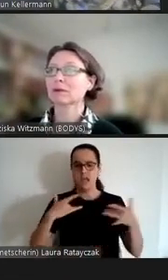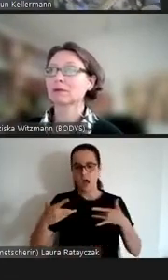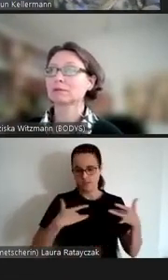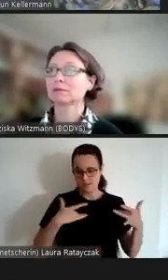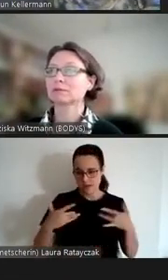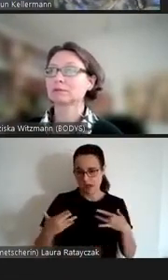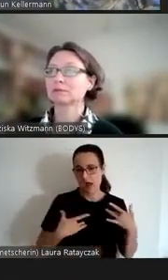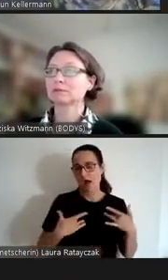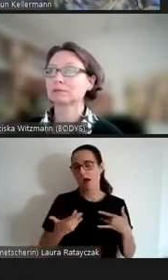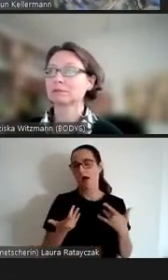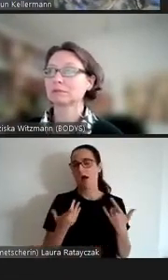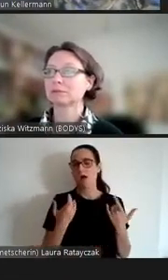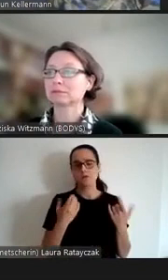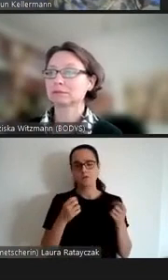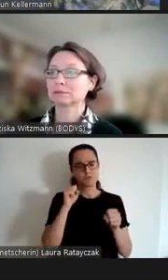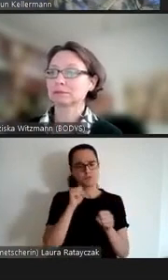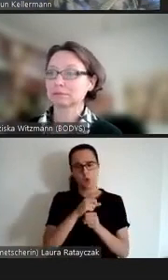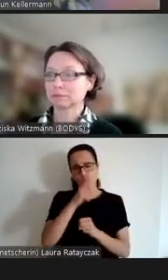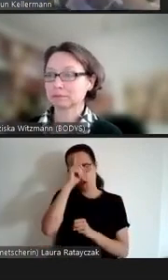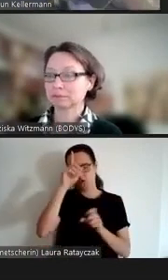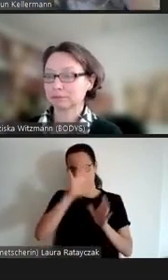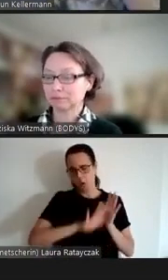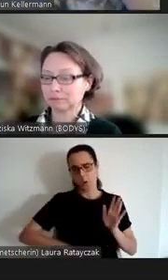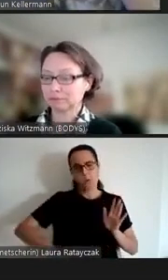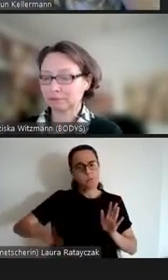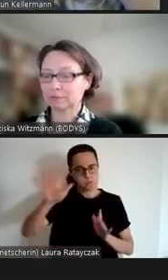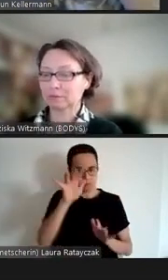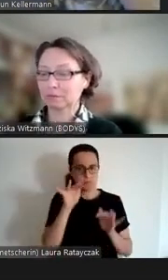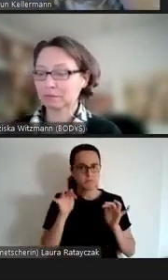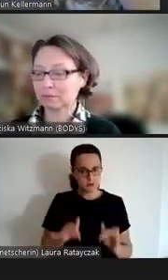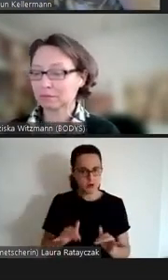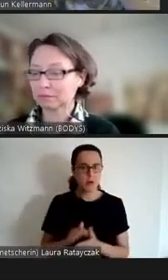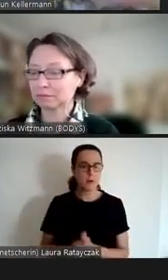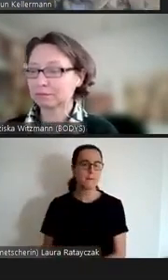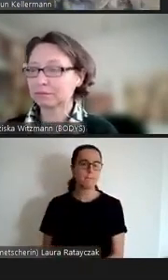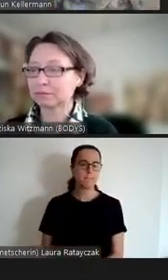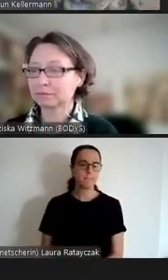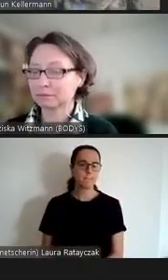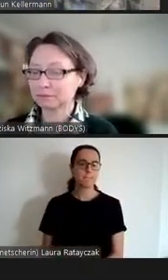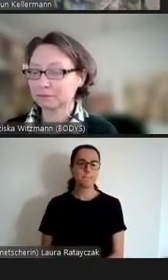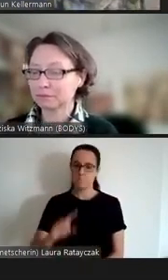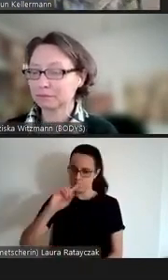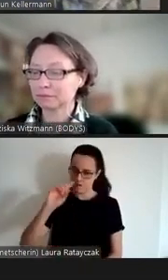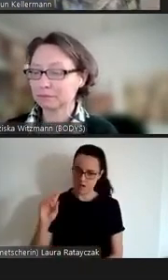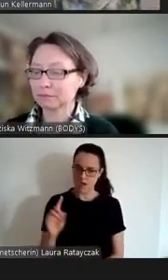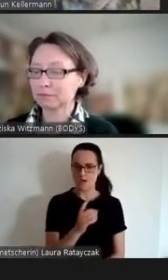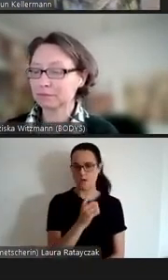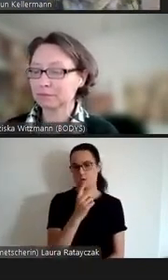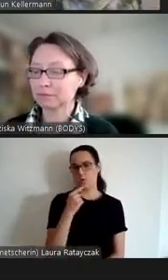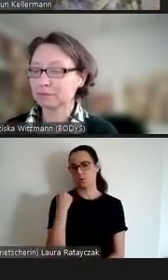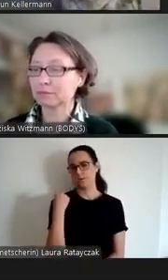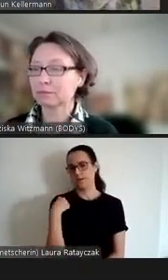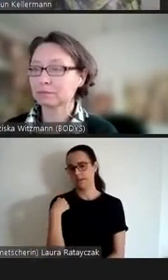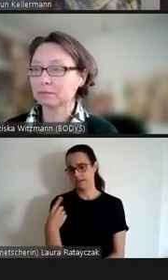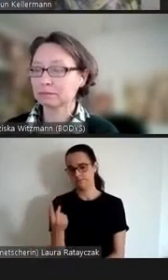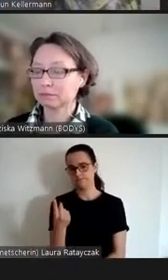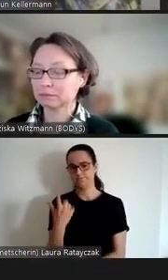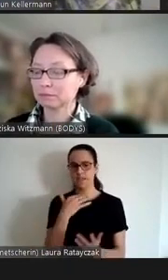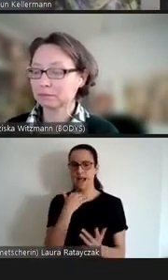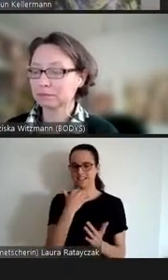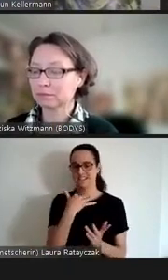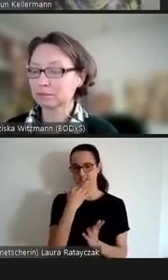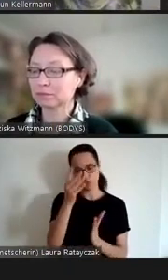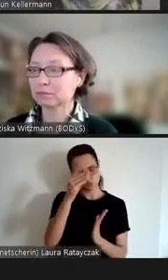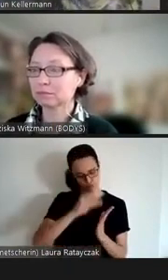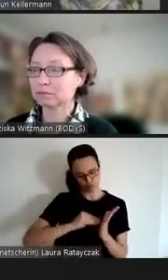Bühnen gespielt werden sie schreibt aber eben auch Erzählungen